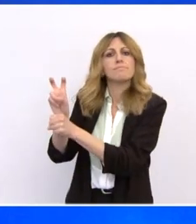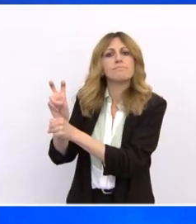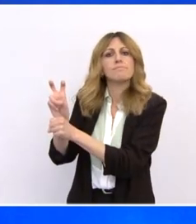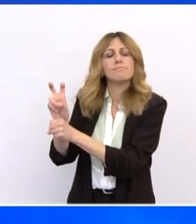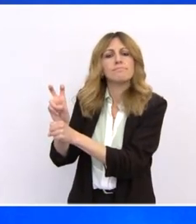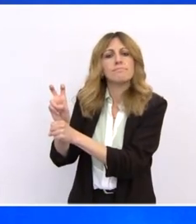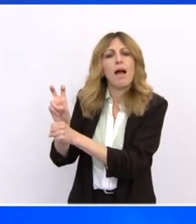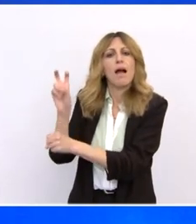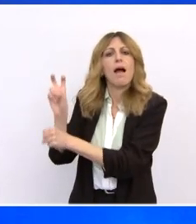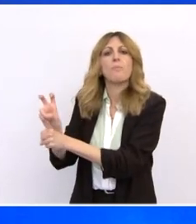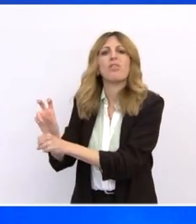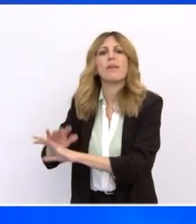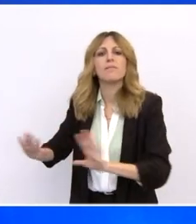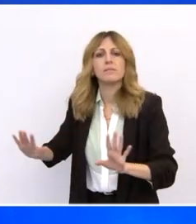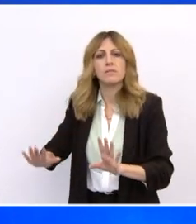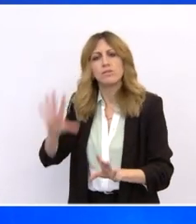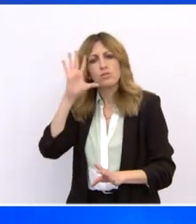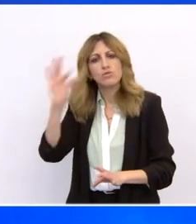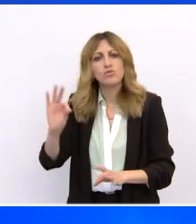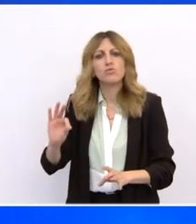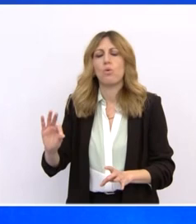χώρας ανανεώσιμες πηγές ενέργειας.